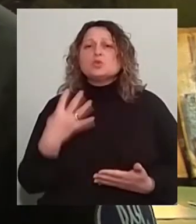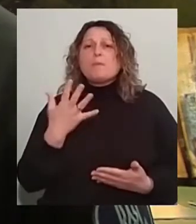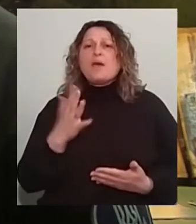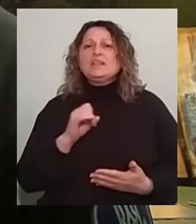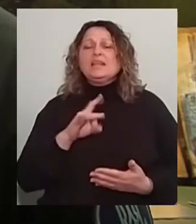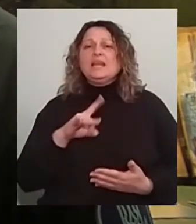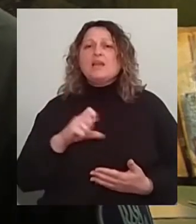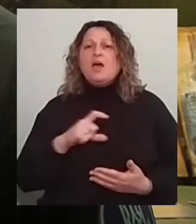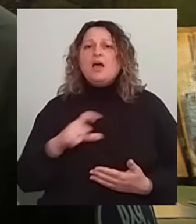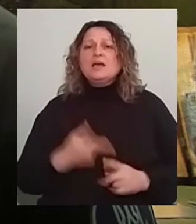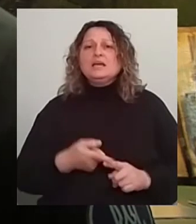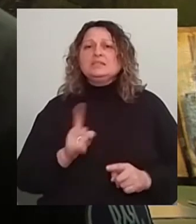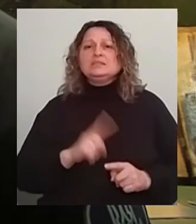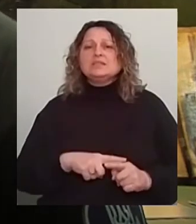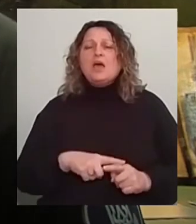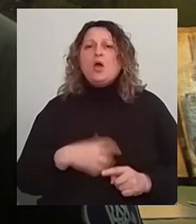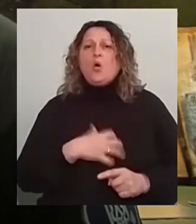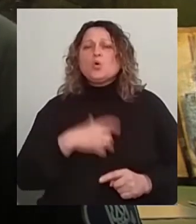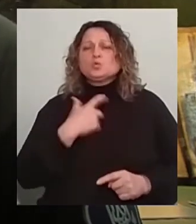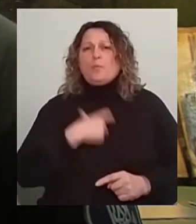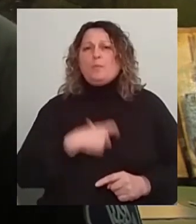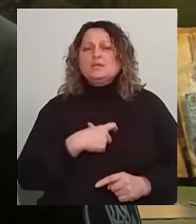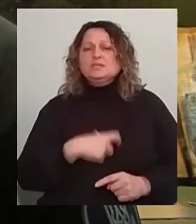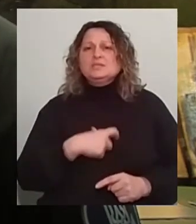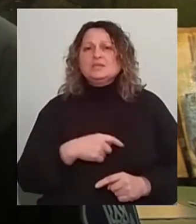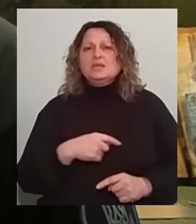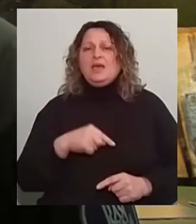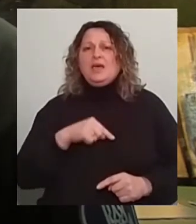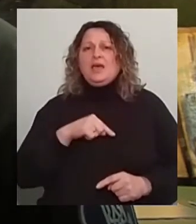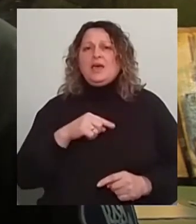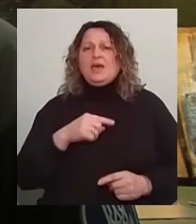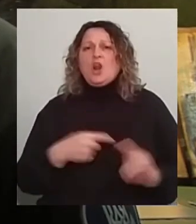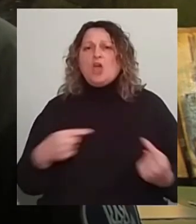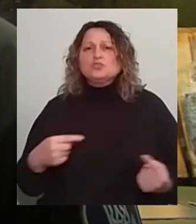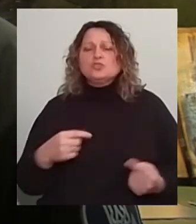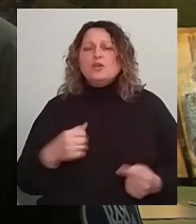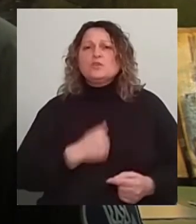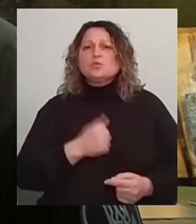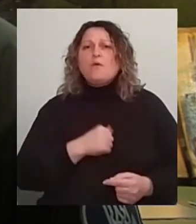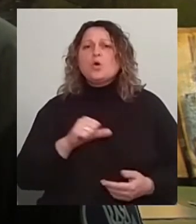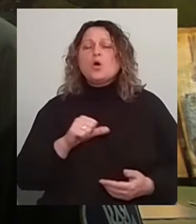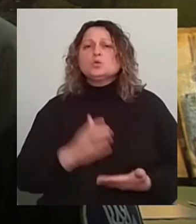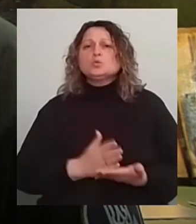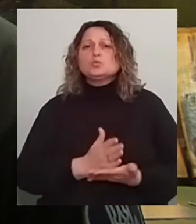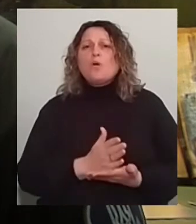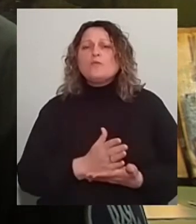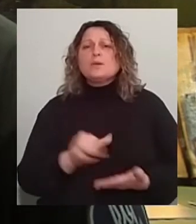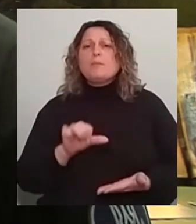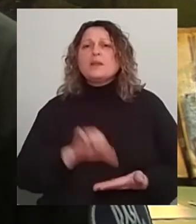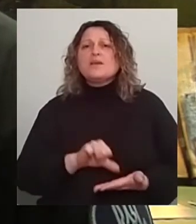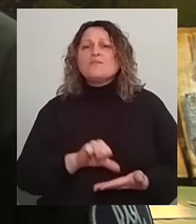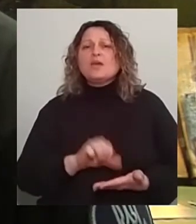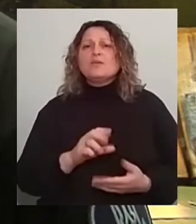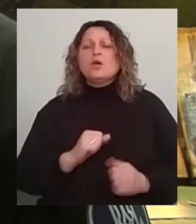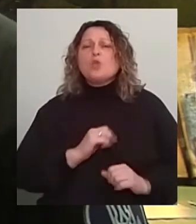особисті речі військовослужбовців, представників добровольчих батальйонів,